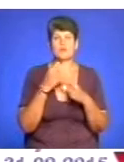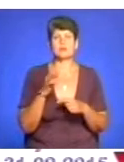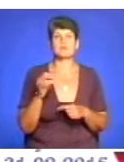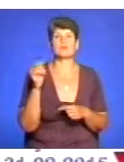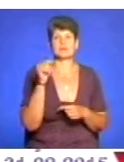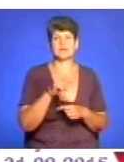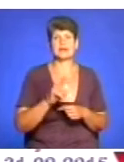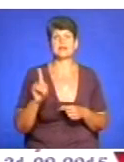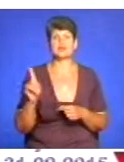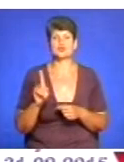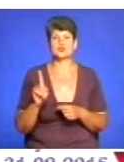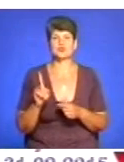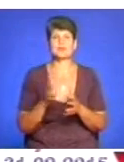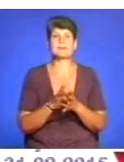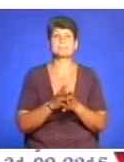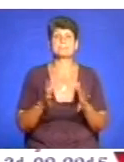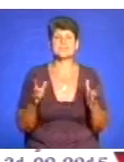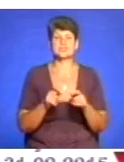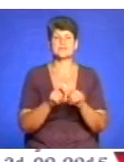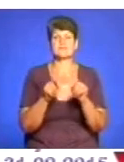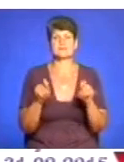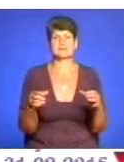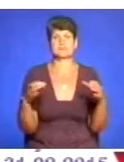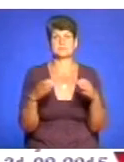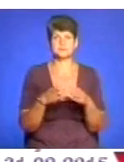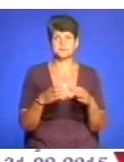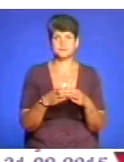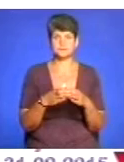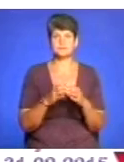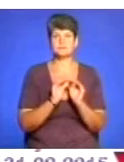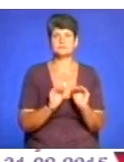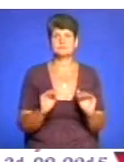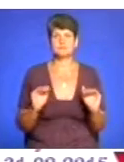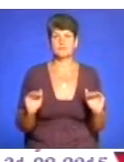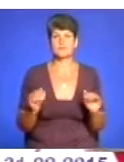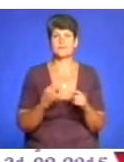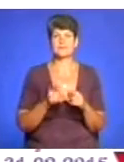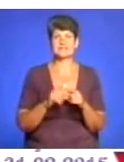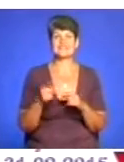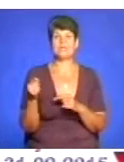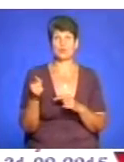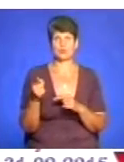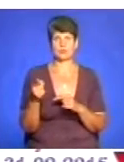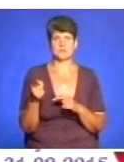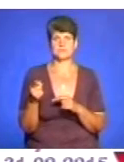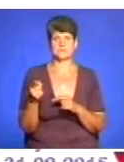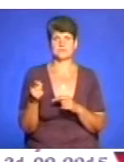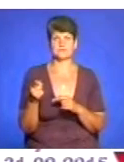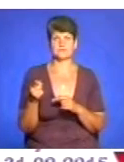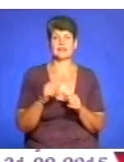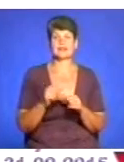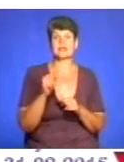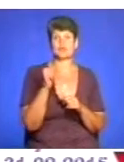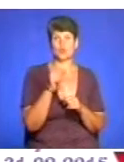найбільший відкритий додатковий груп у дошкільних навчальних закладах – це в Тернополі. І крім того,